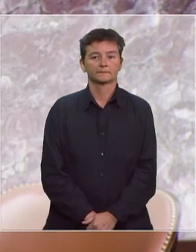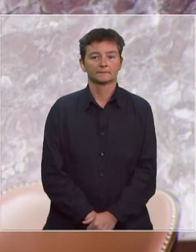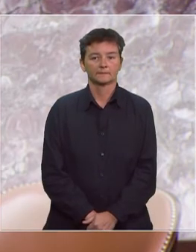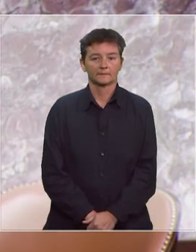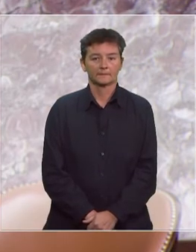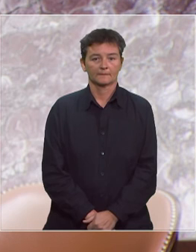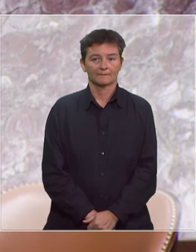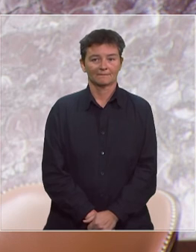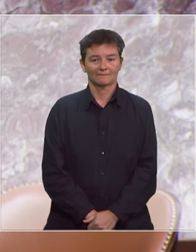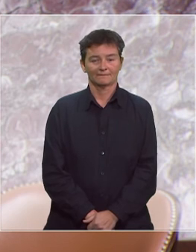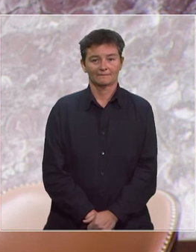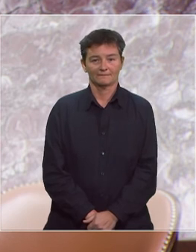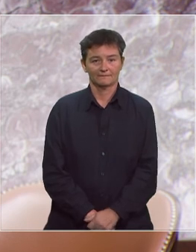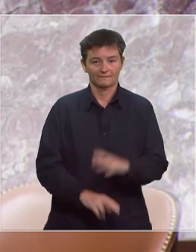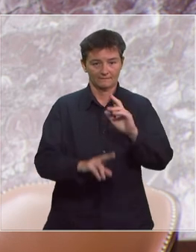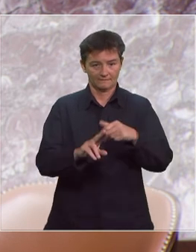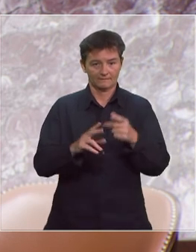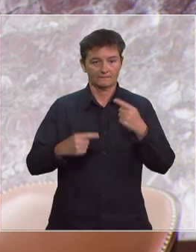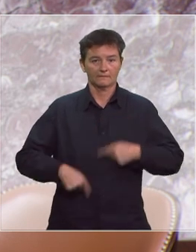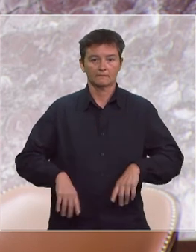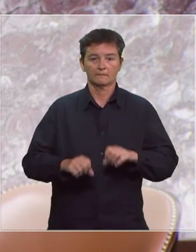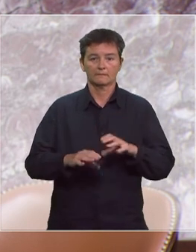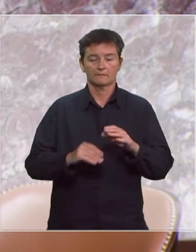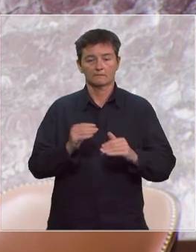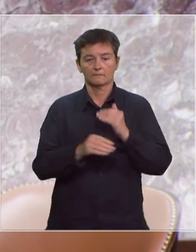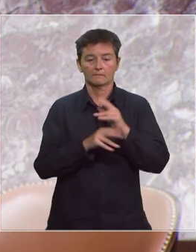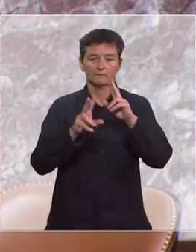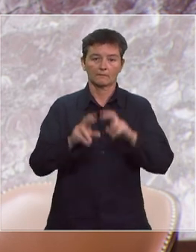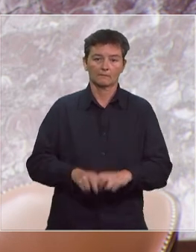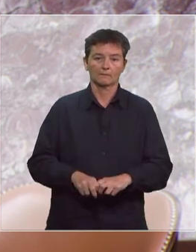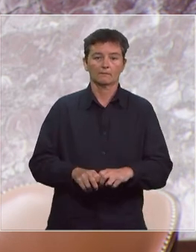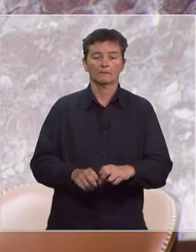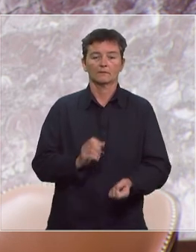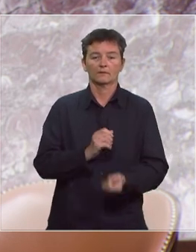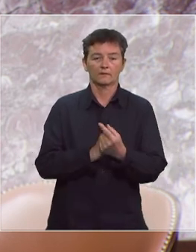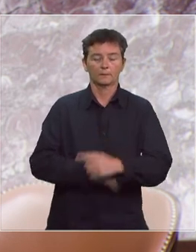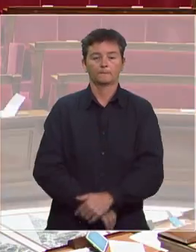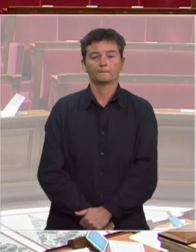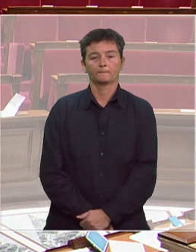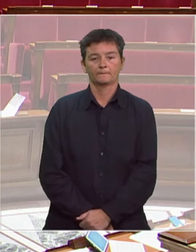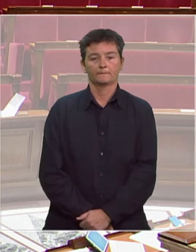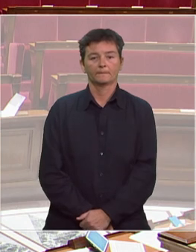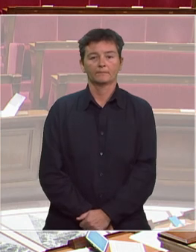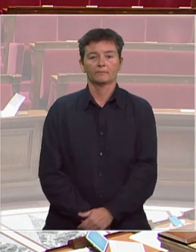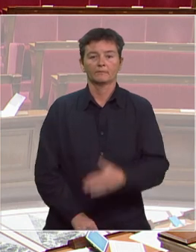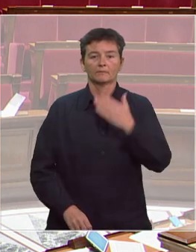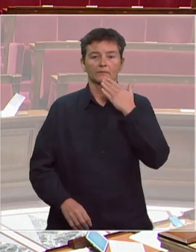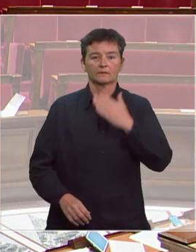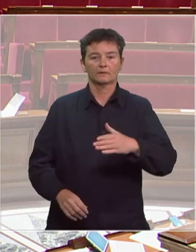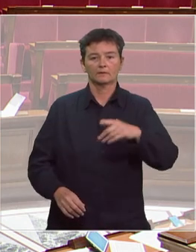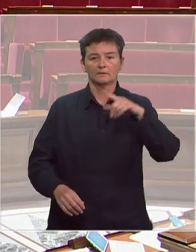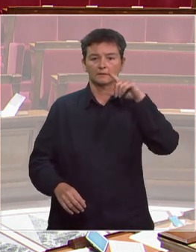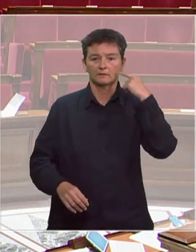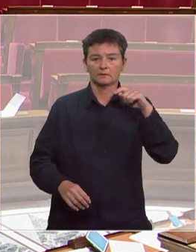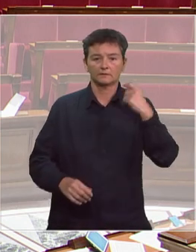est à Madame Frédérique Vidal, ministre de l'Enseignement supérieur, de la Recherche et de l'Innovation. Merci, Monsieur le Président.